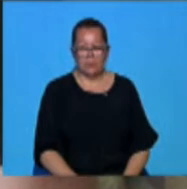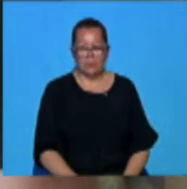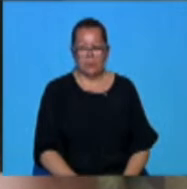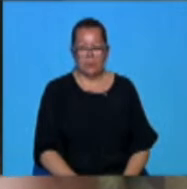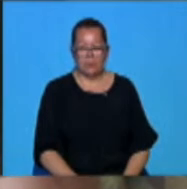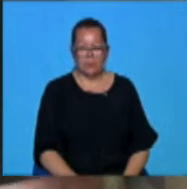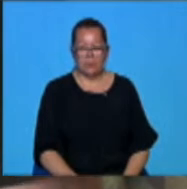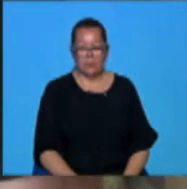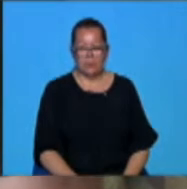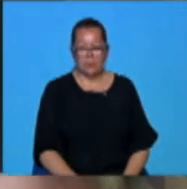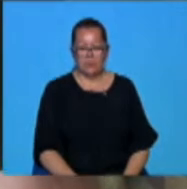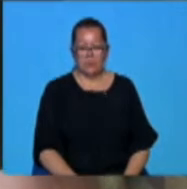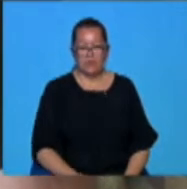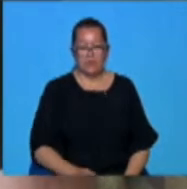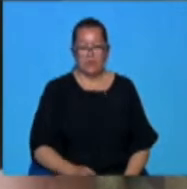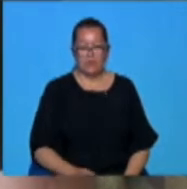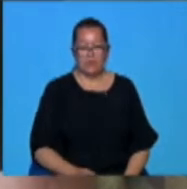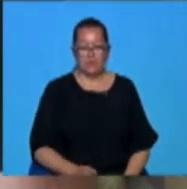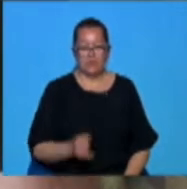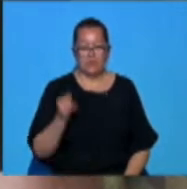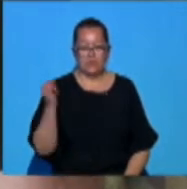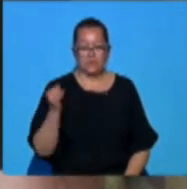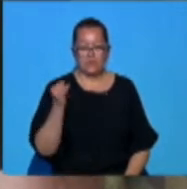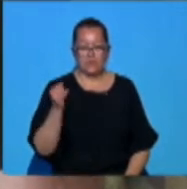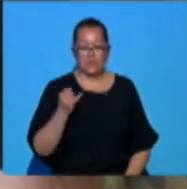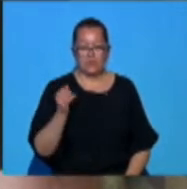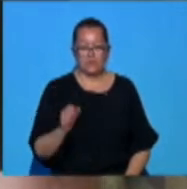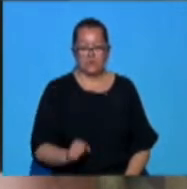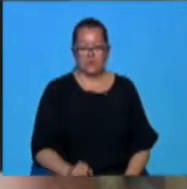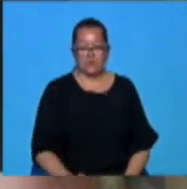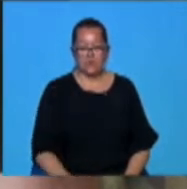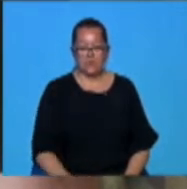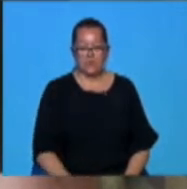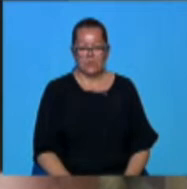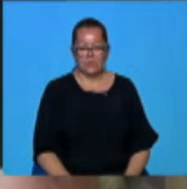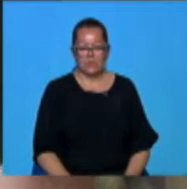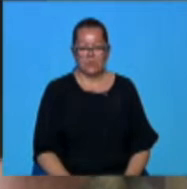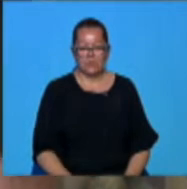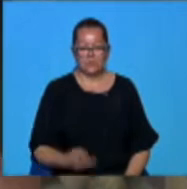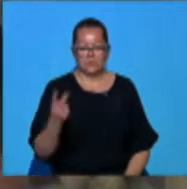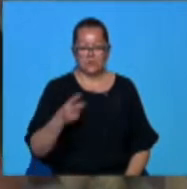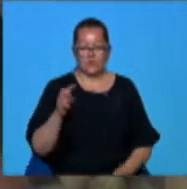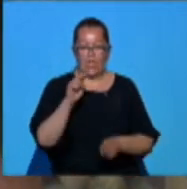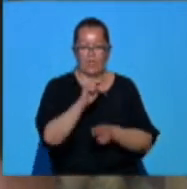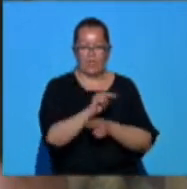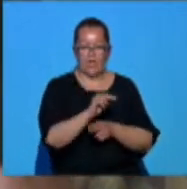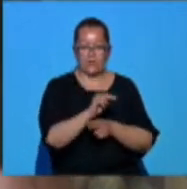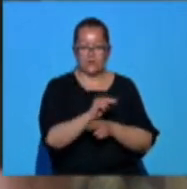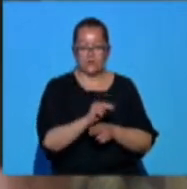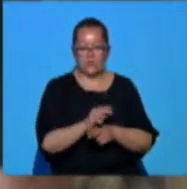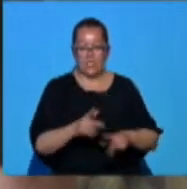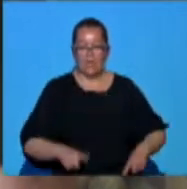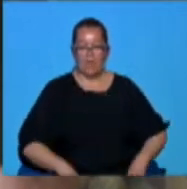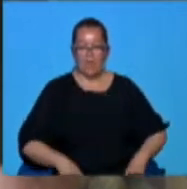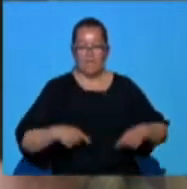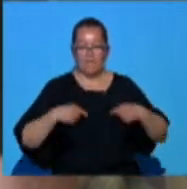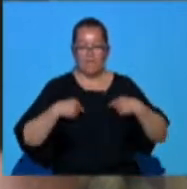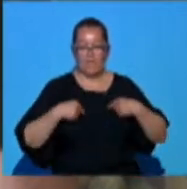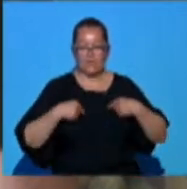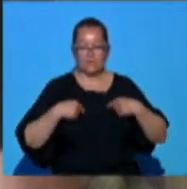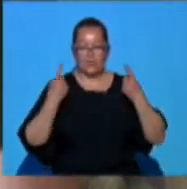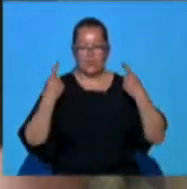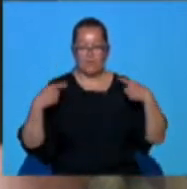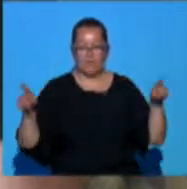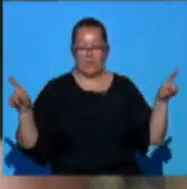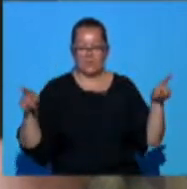internațional al trupei noastre. Cei doi s-au implicat activ și în viața Festivalului